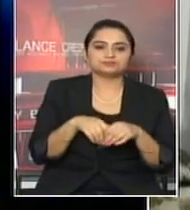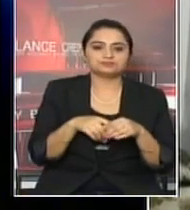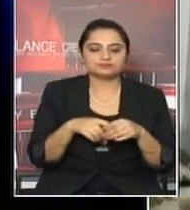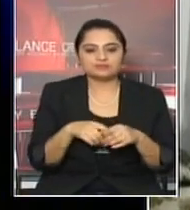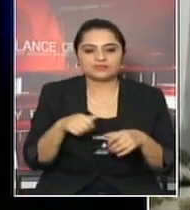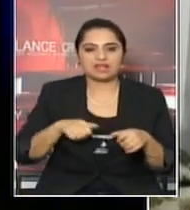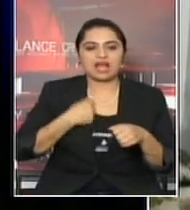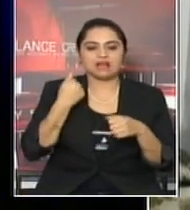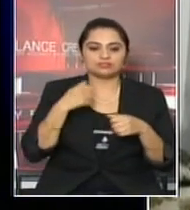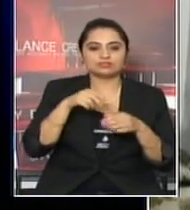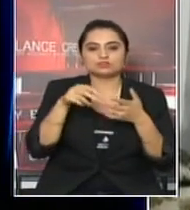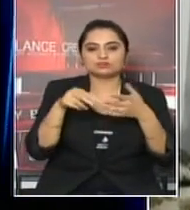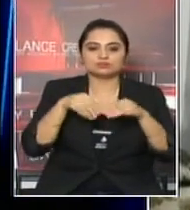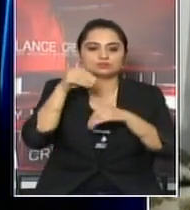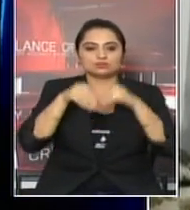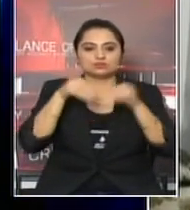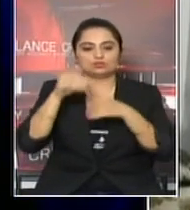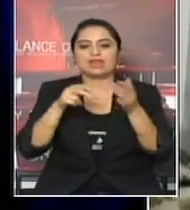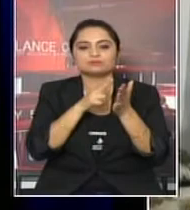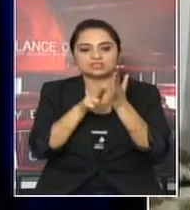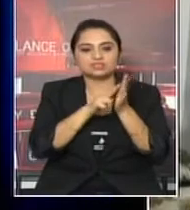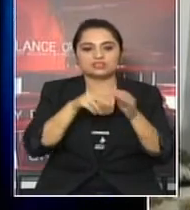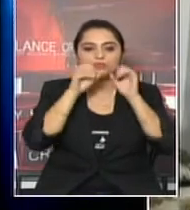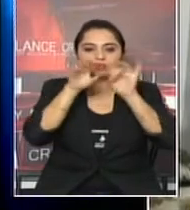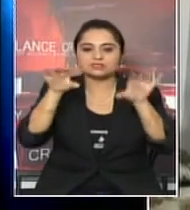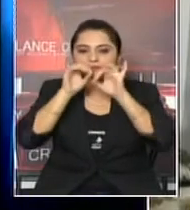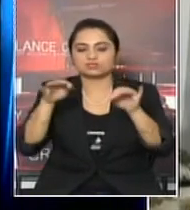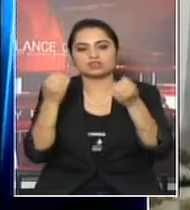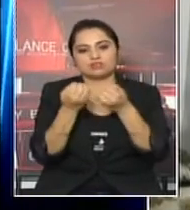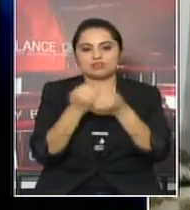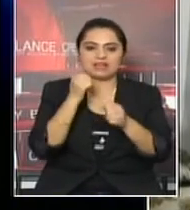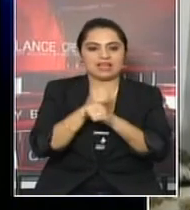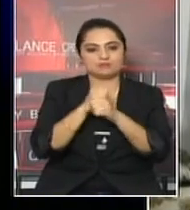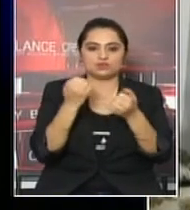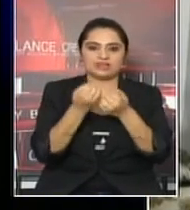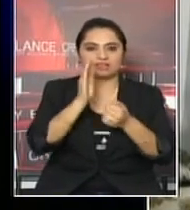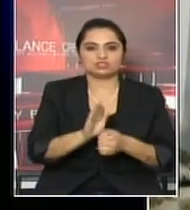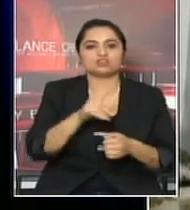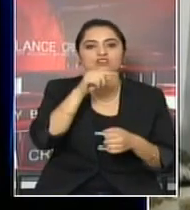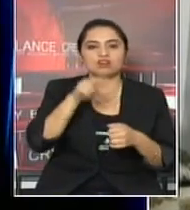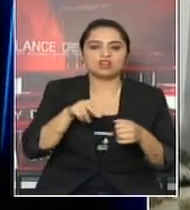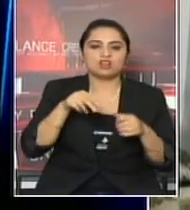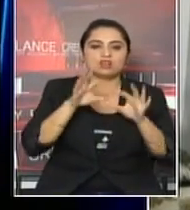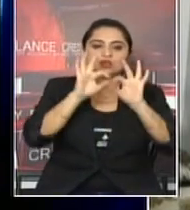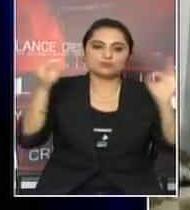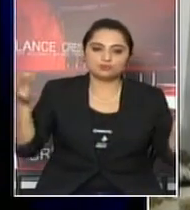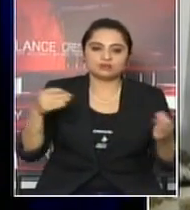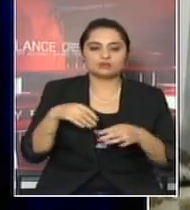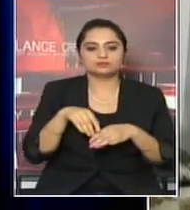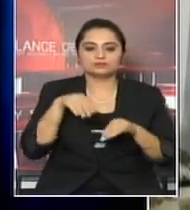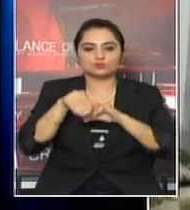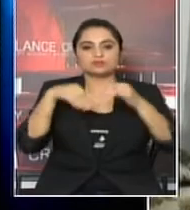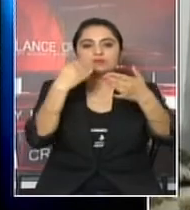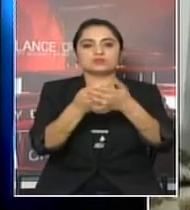चाहें आफनो चुनाउसेन लियर पर्दार पर्दार गरना लागी परे कासनbling अफ अबिले विविन्न उमेदबार